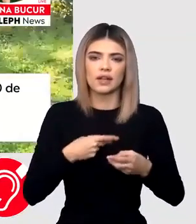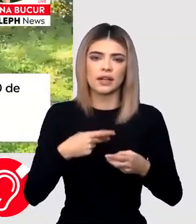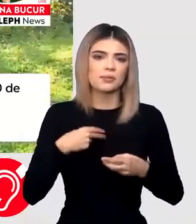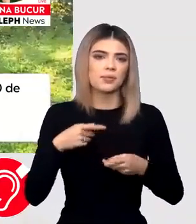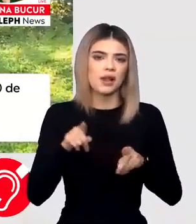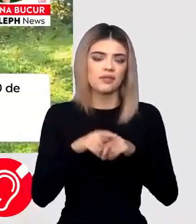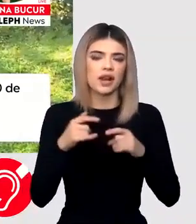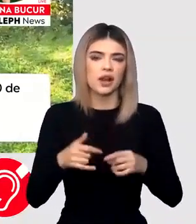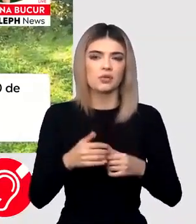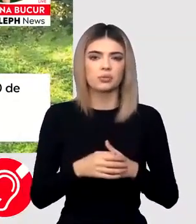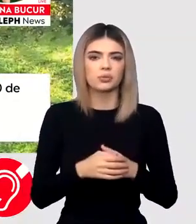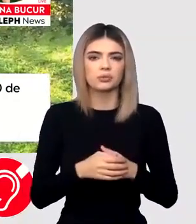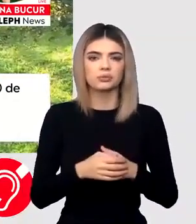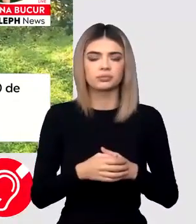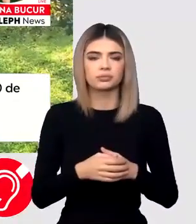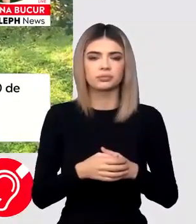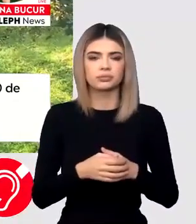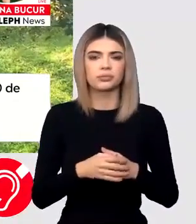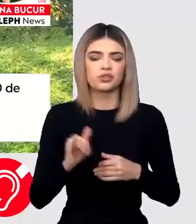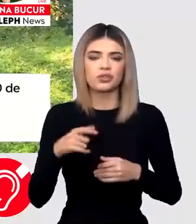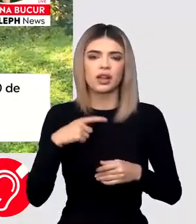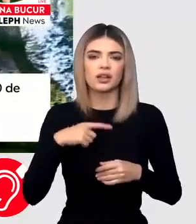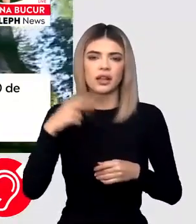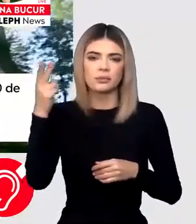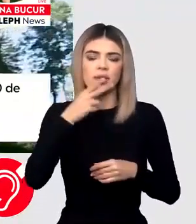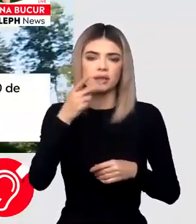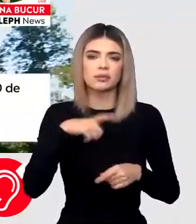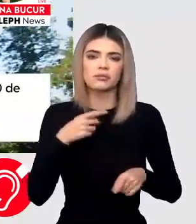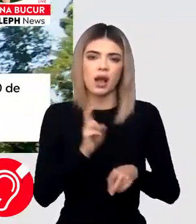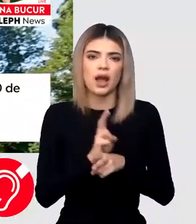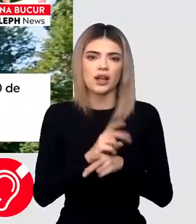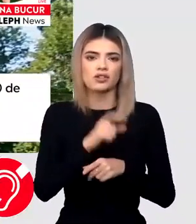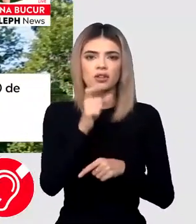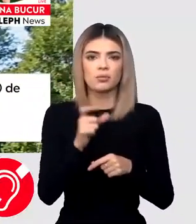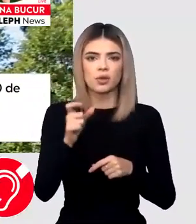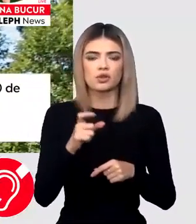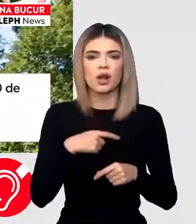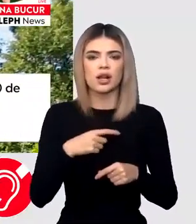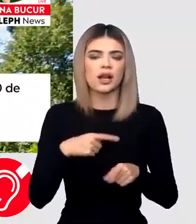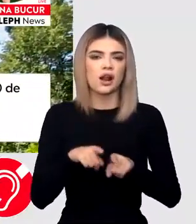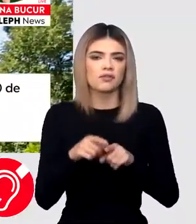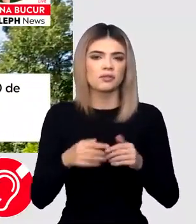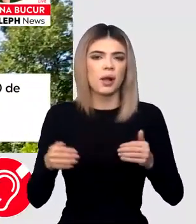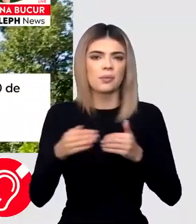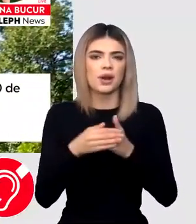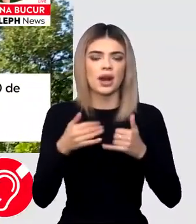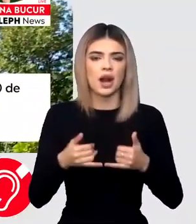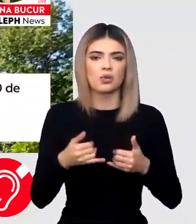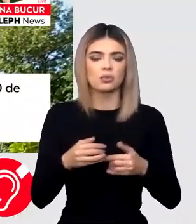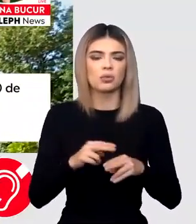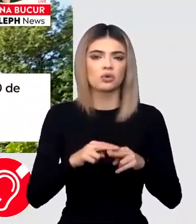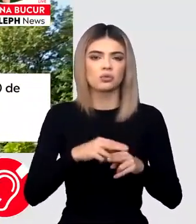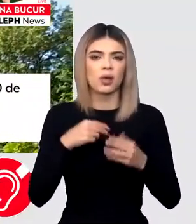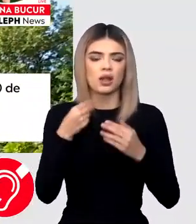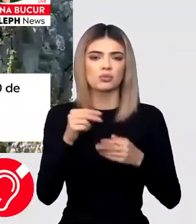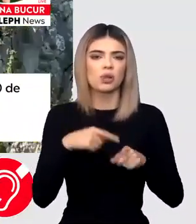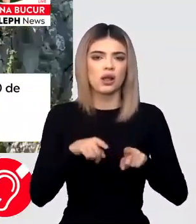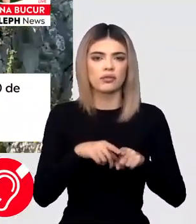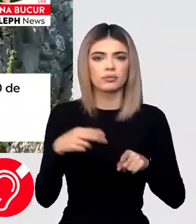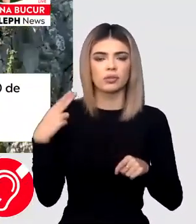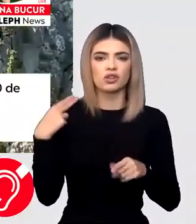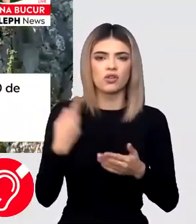internaționale, ceea ce e și de înțeles din cauza măsurilor de securitate. Cum am auzit cu toții și reprezentantul Caselui Bran,